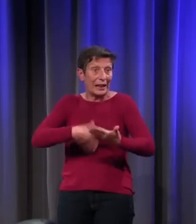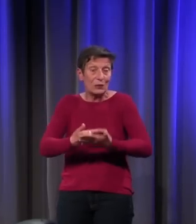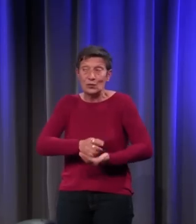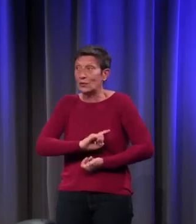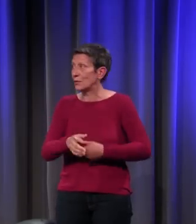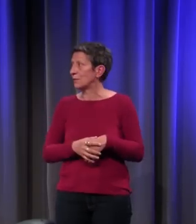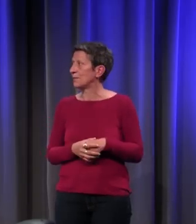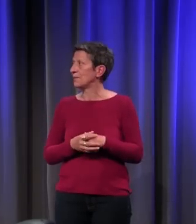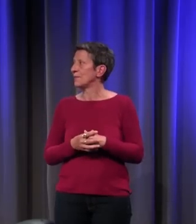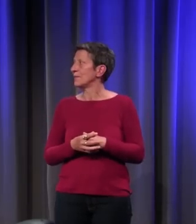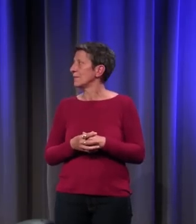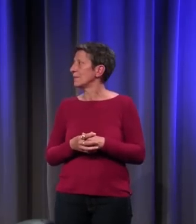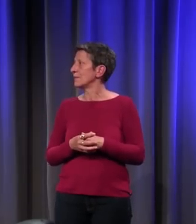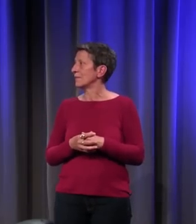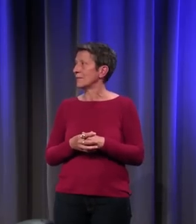Vous avez une question ici.